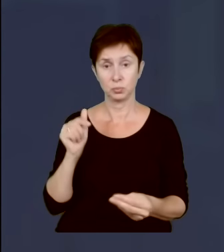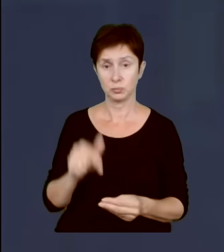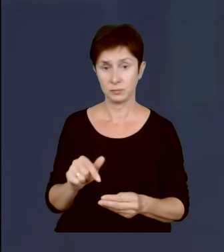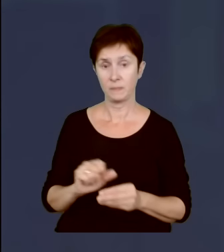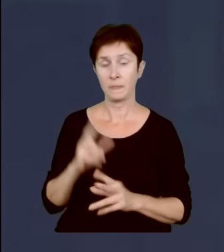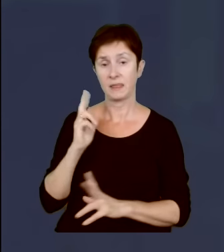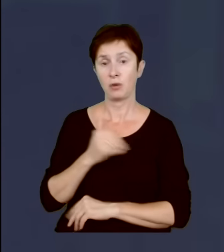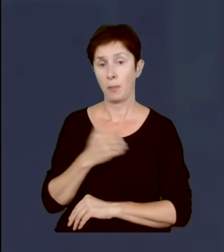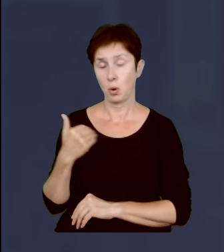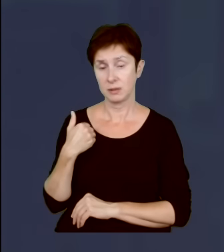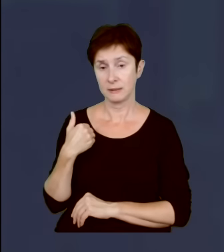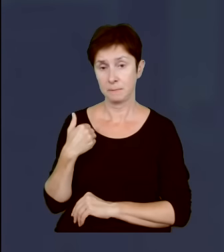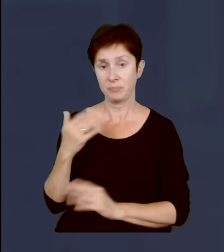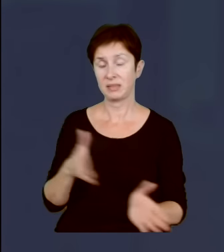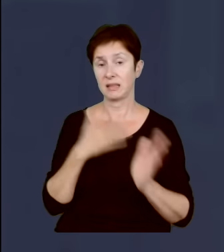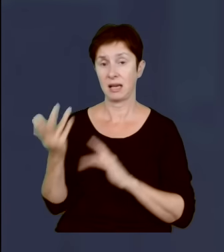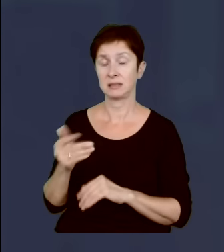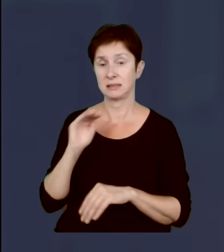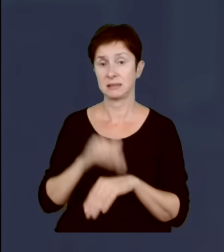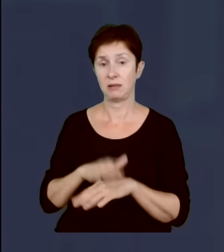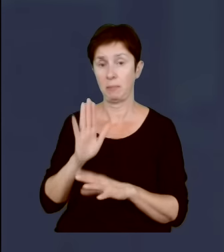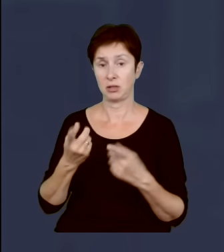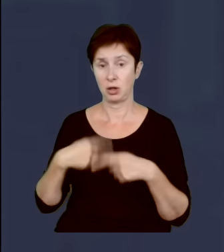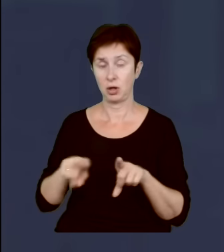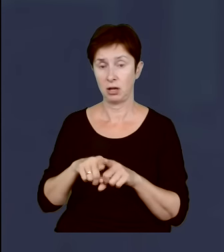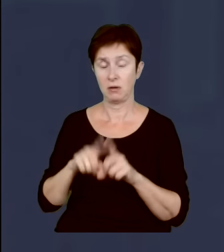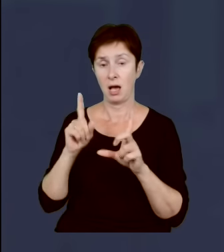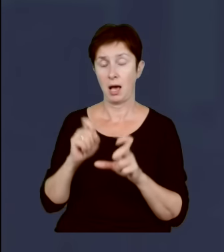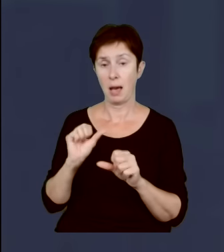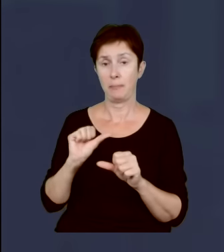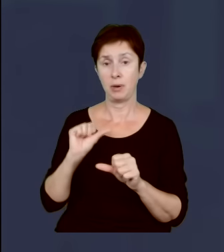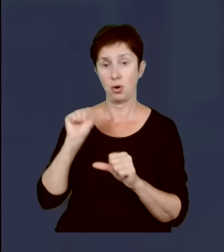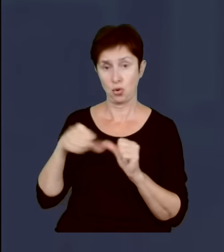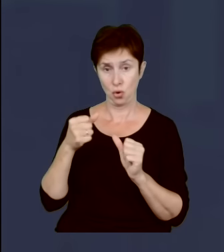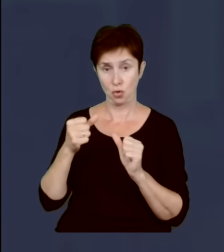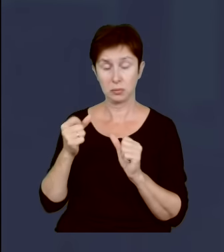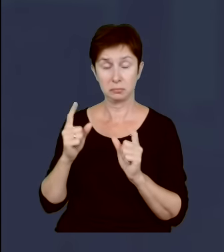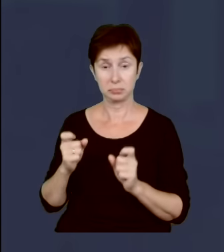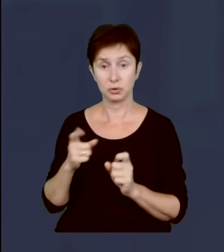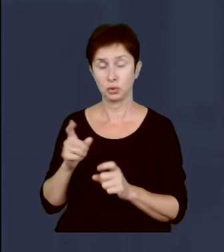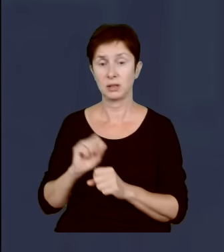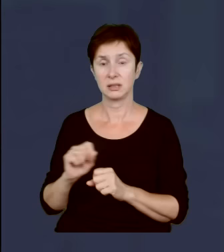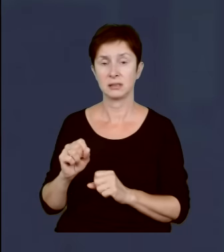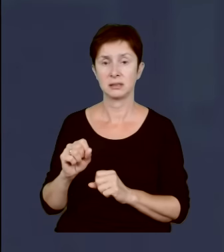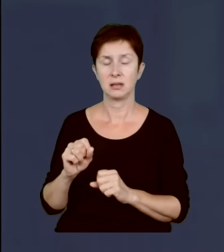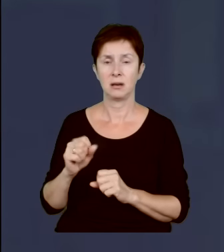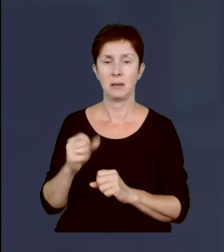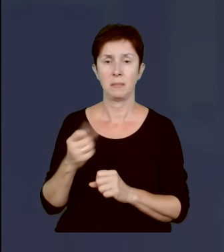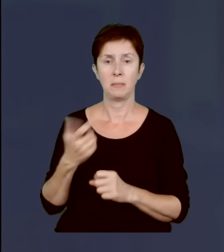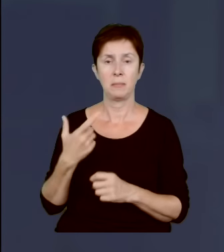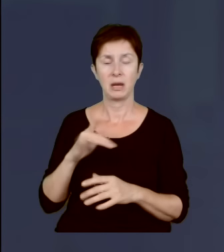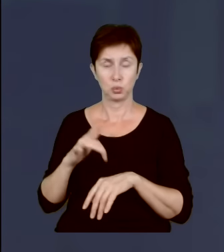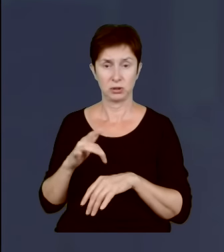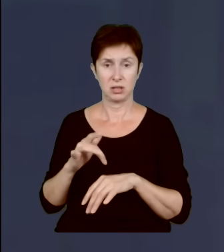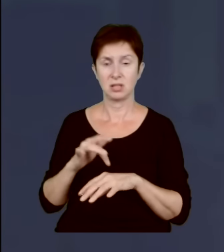Polskim. Kolejne zamówienie będzie realizowane już od przyszłego roku. To jest broń niezwykle skuteczna, jeżeli chodzi o